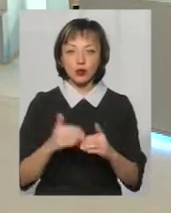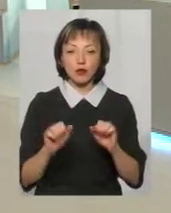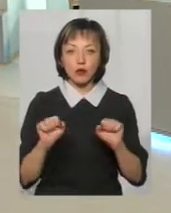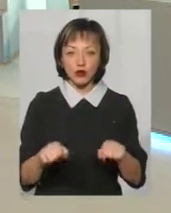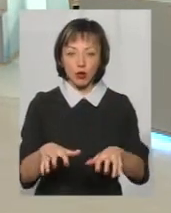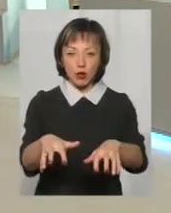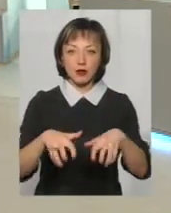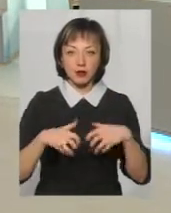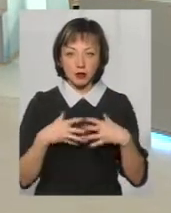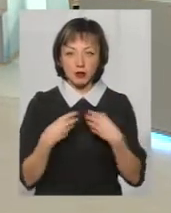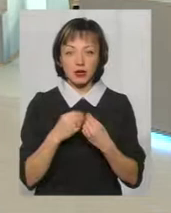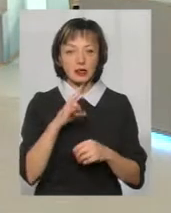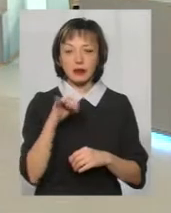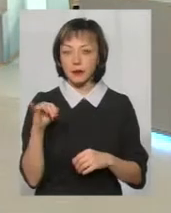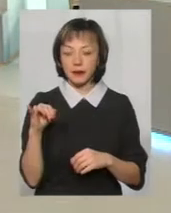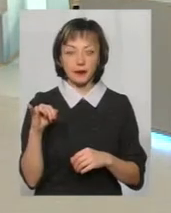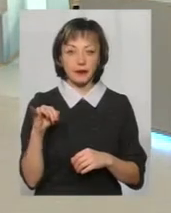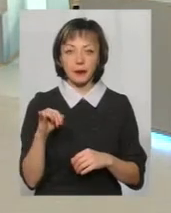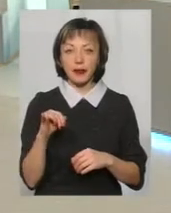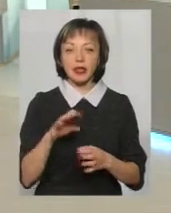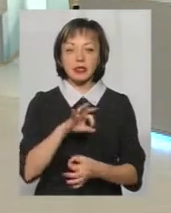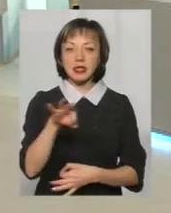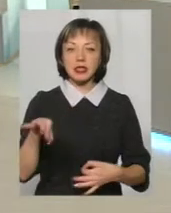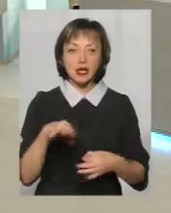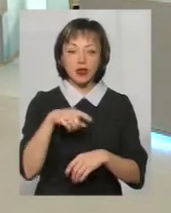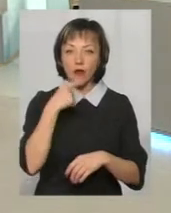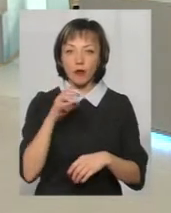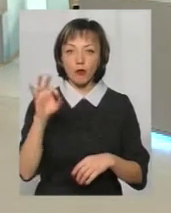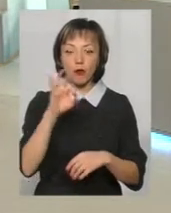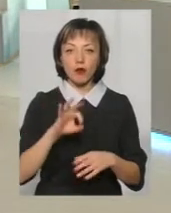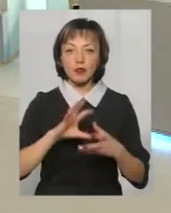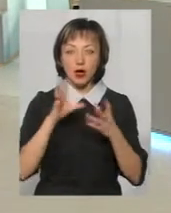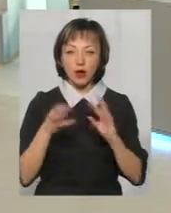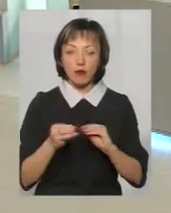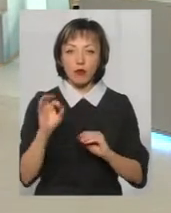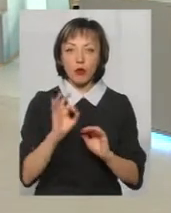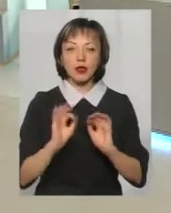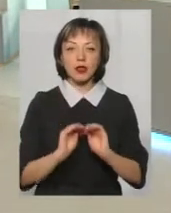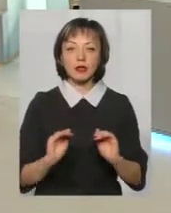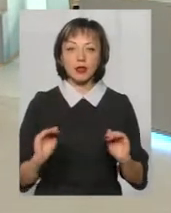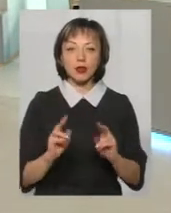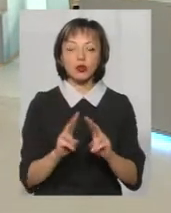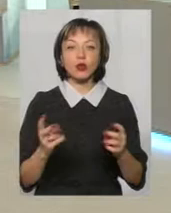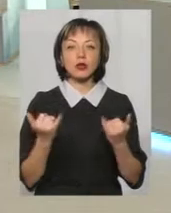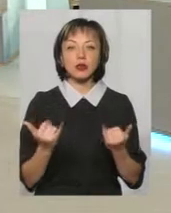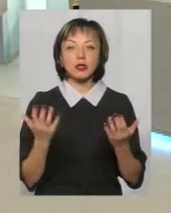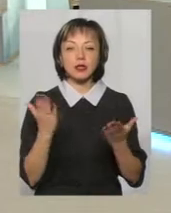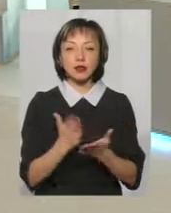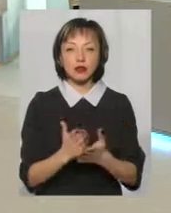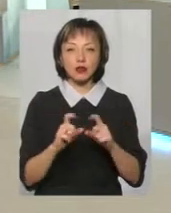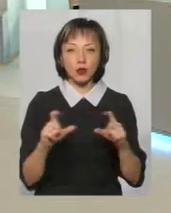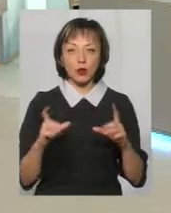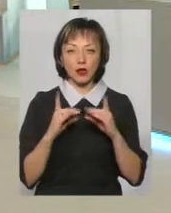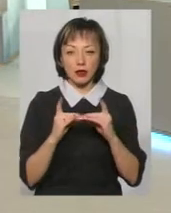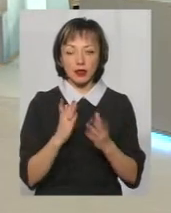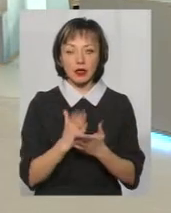усиновлювати? Ні, За сиріт мова взагалі не. Ми говоримо взагалом про дітей. Що у нас на сьогодні є в школах-інтернатах?